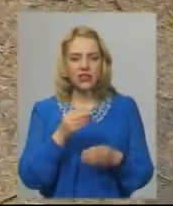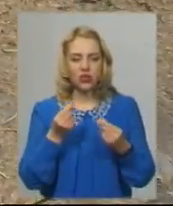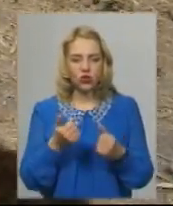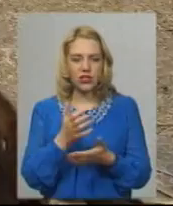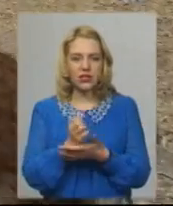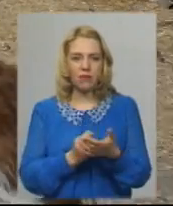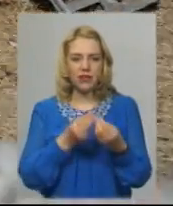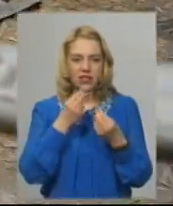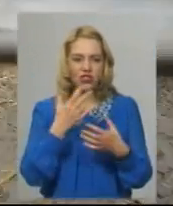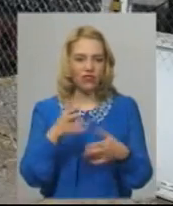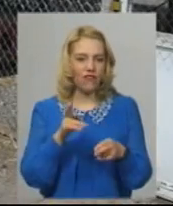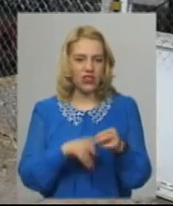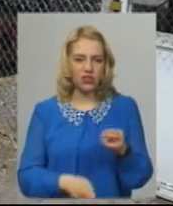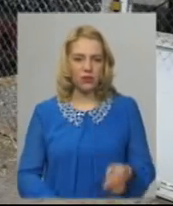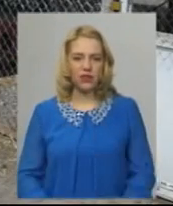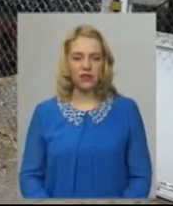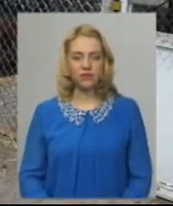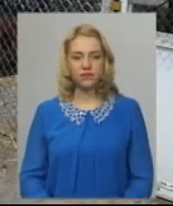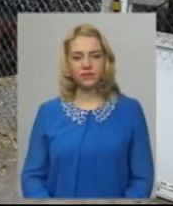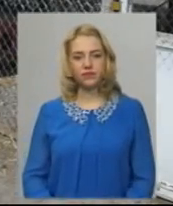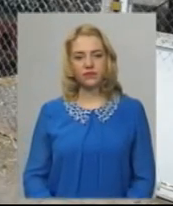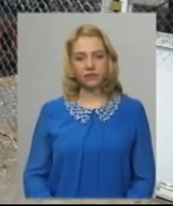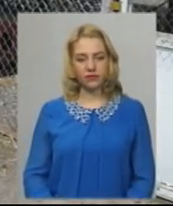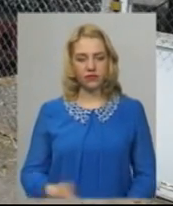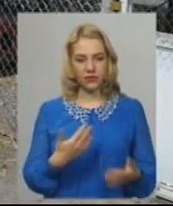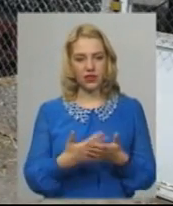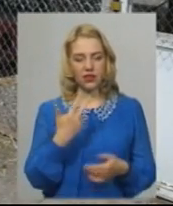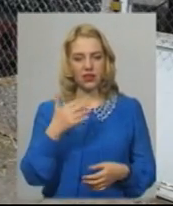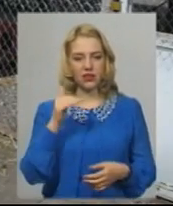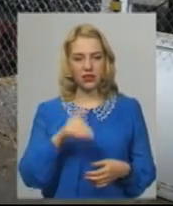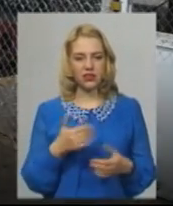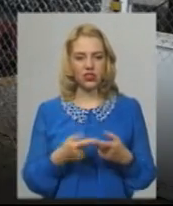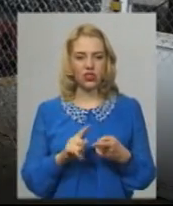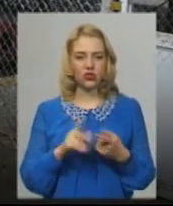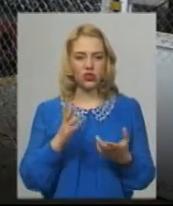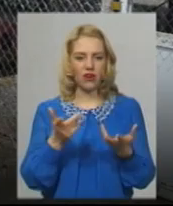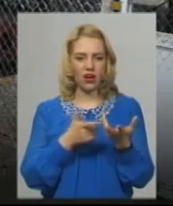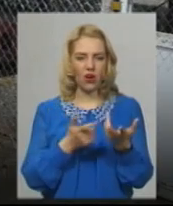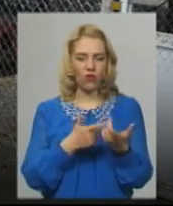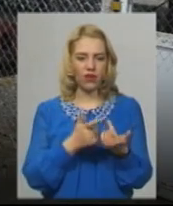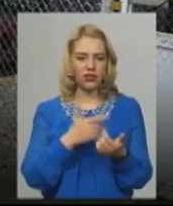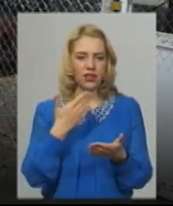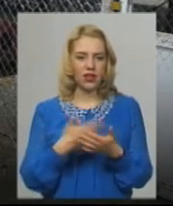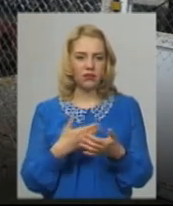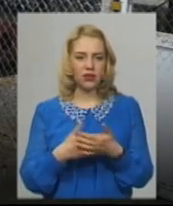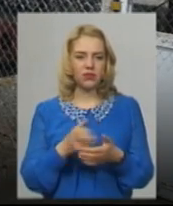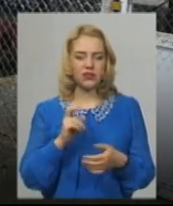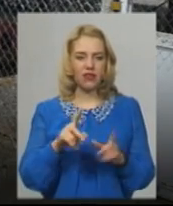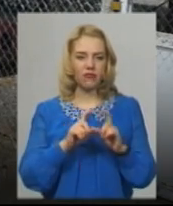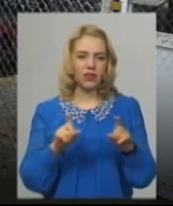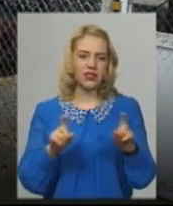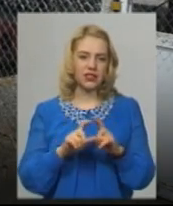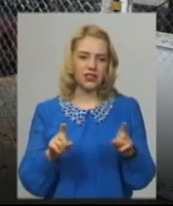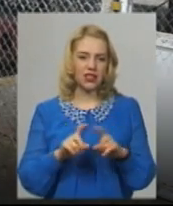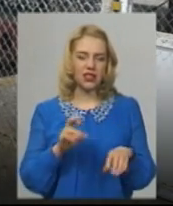запаси їжі вже вичерпано. День десь до трьох тисяч. Це якщо рахувати, приблизно як в магазинах чи